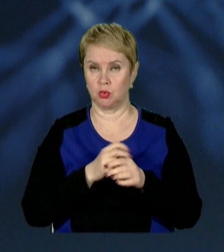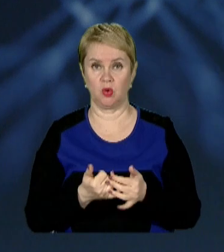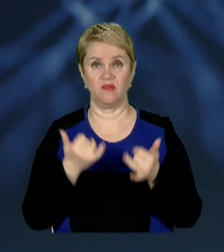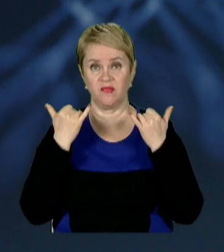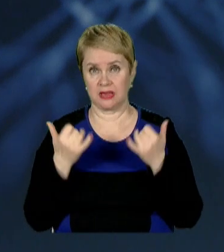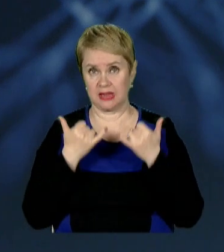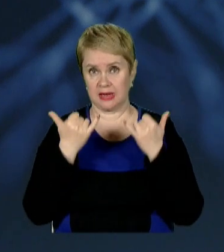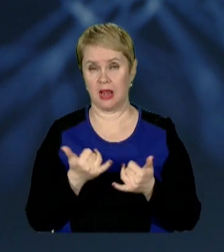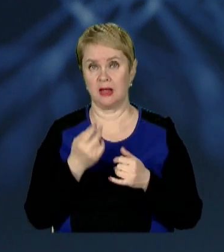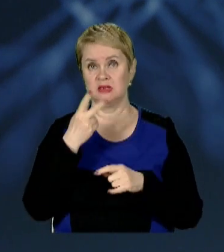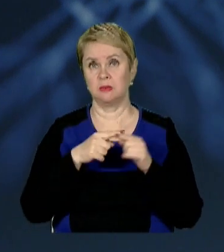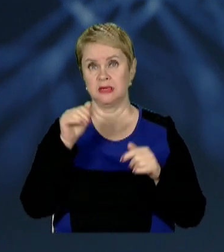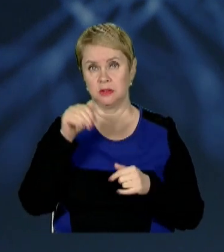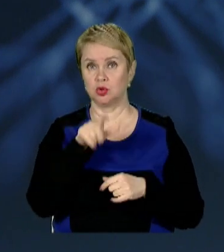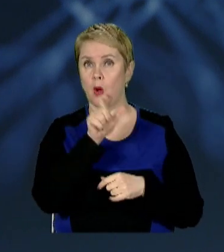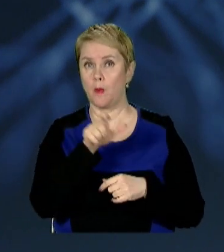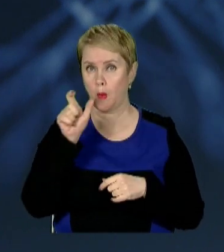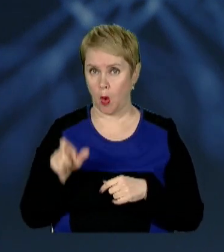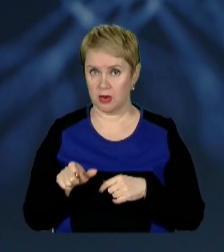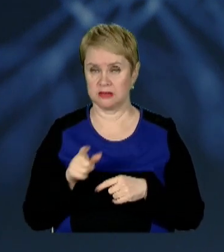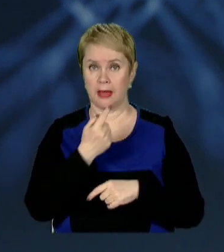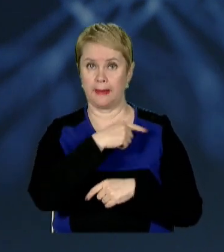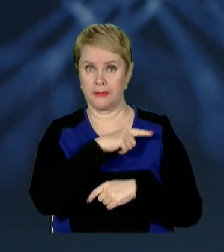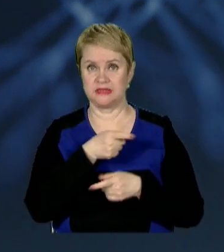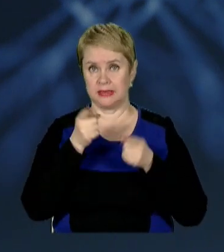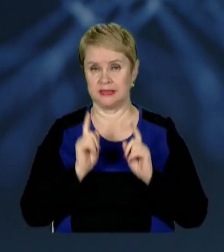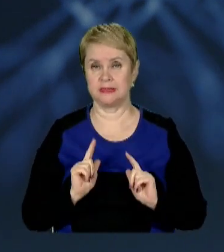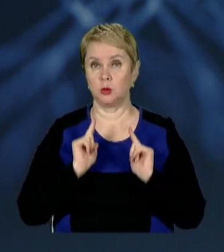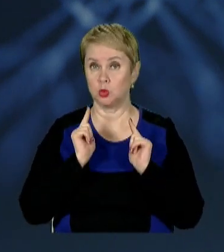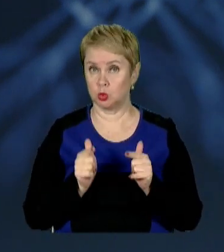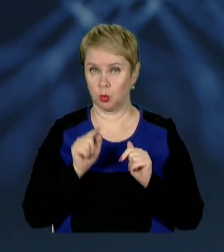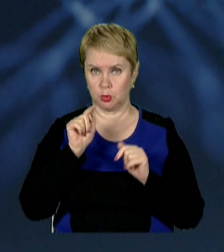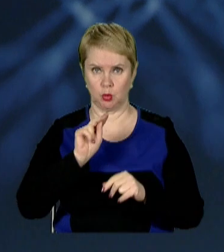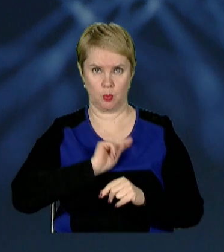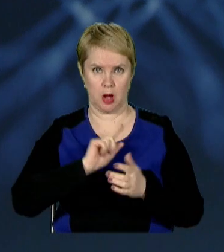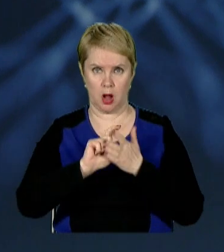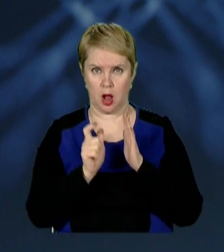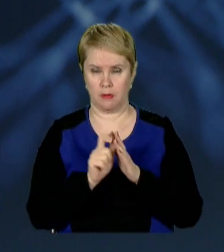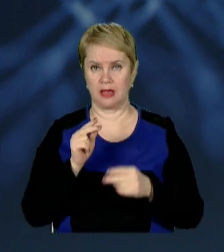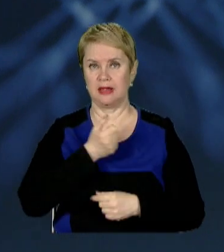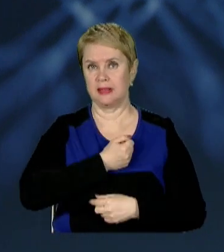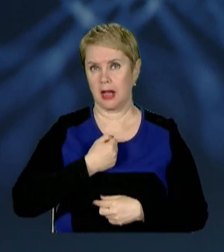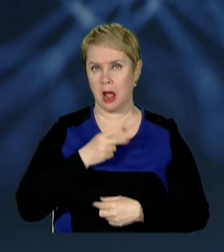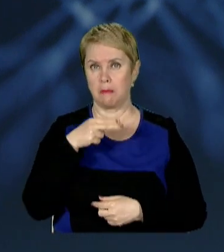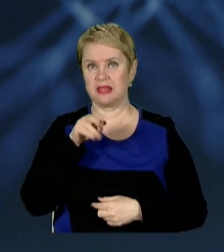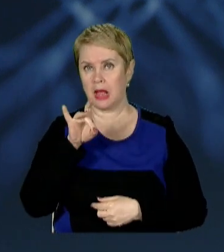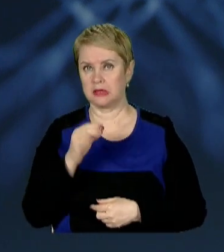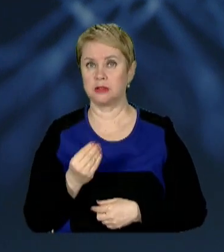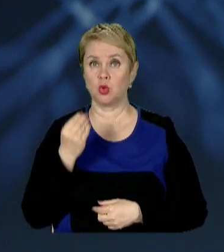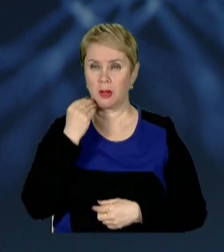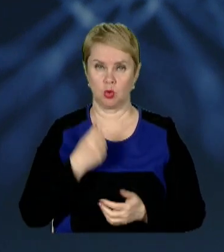Відтепер для 2,5 тисяч пацієнтів медицина дійсно доступна. Тут працюють кабінети терапевта, педіатра та